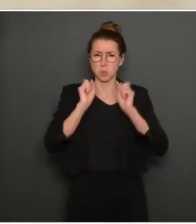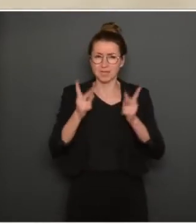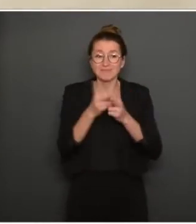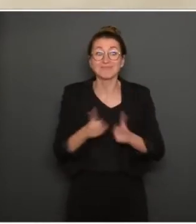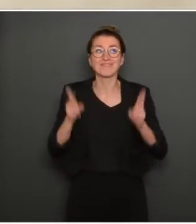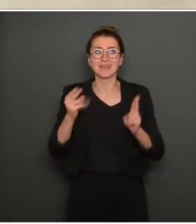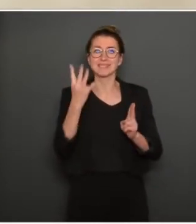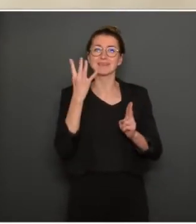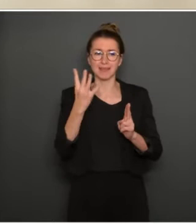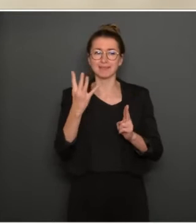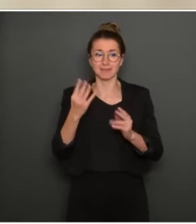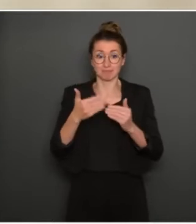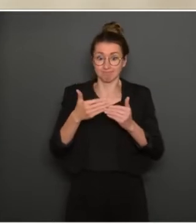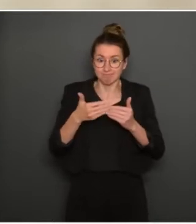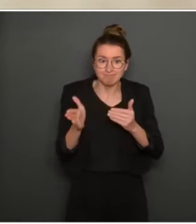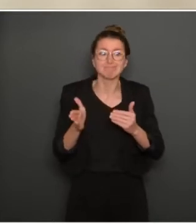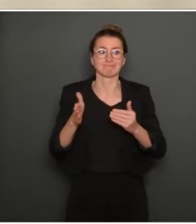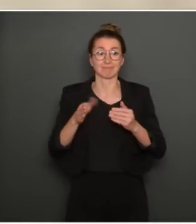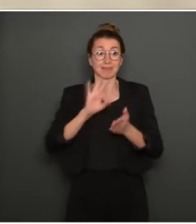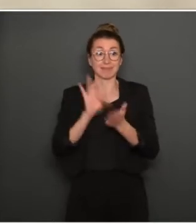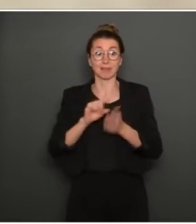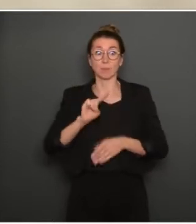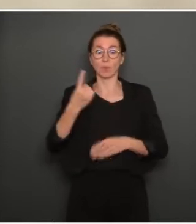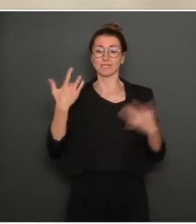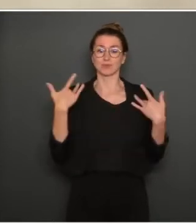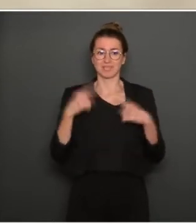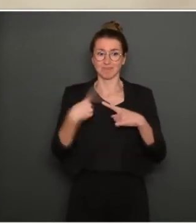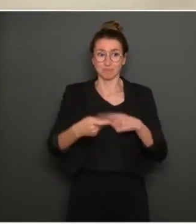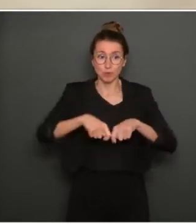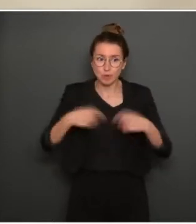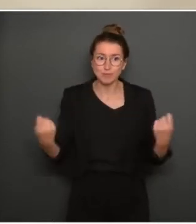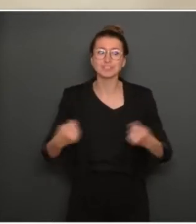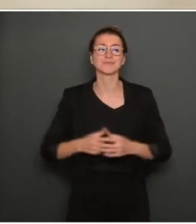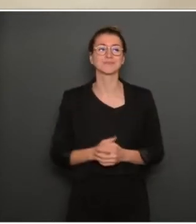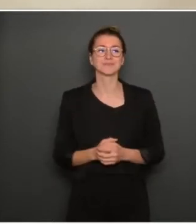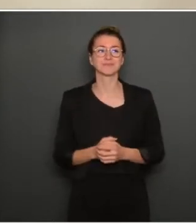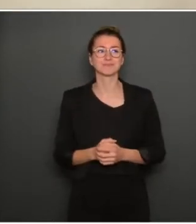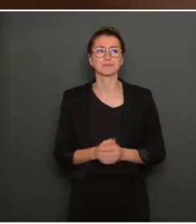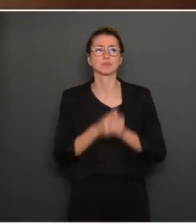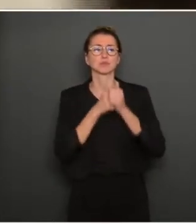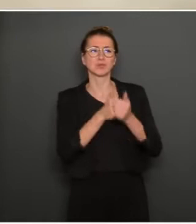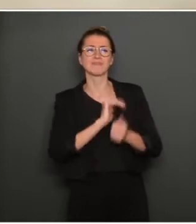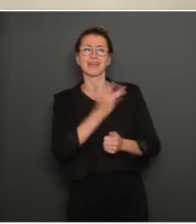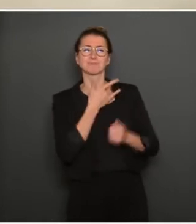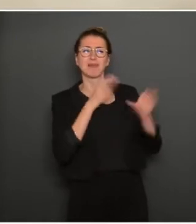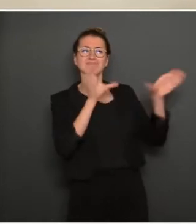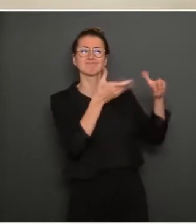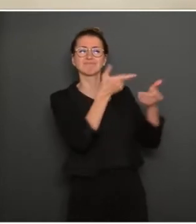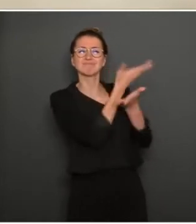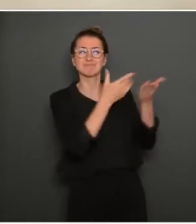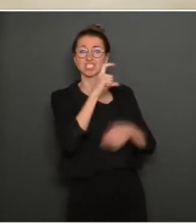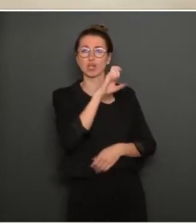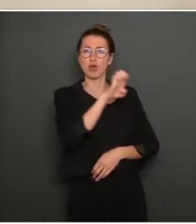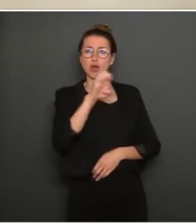partir du 1er juillet sur la base de l'accord des experts du Gays quant à la bonne évolution de la situation épidémiologique.